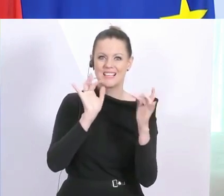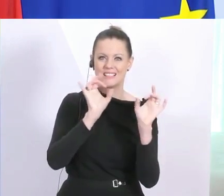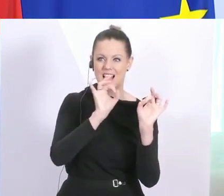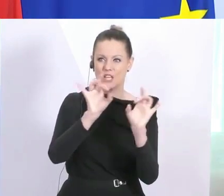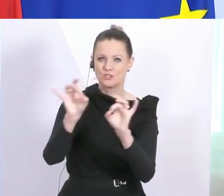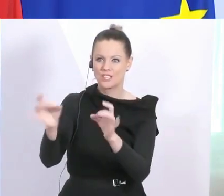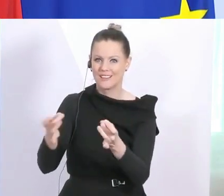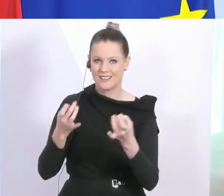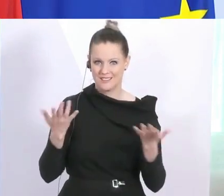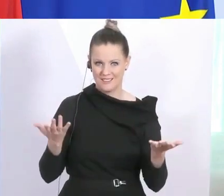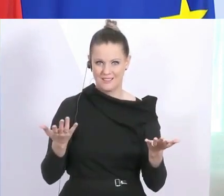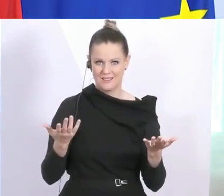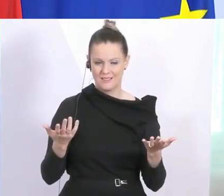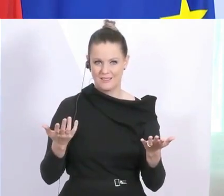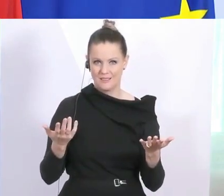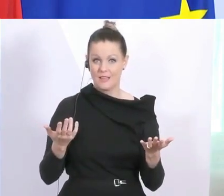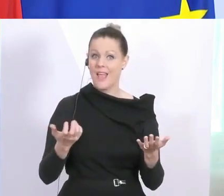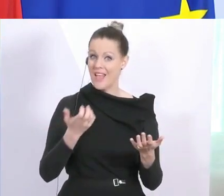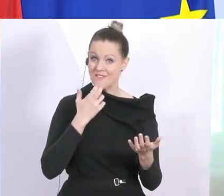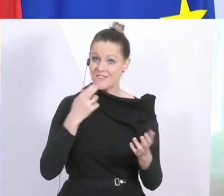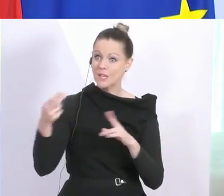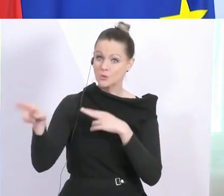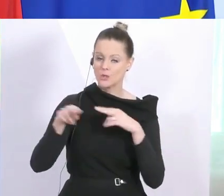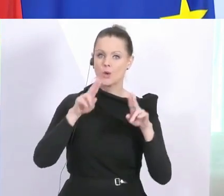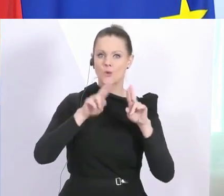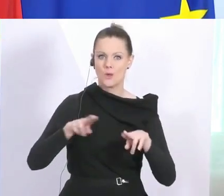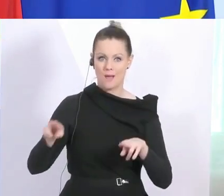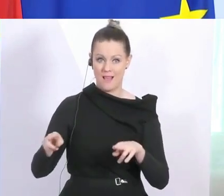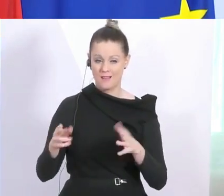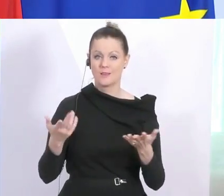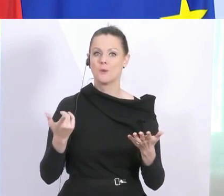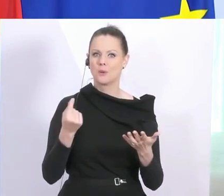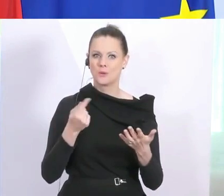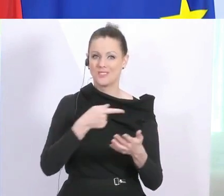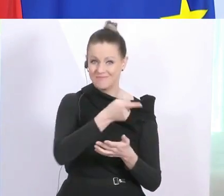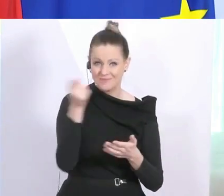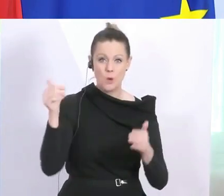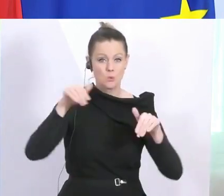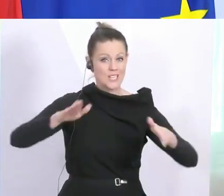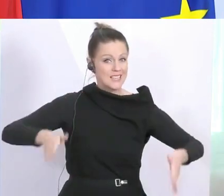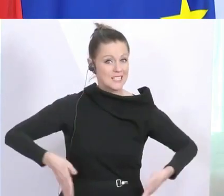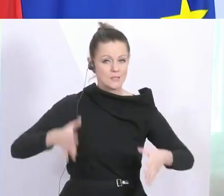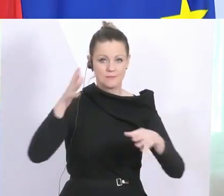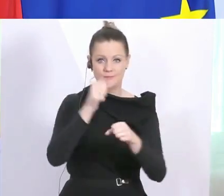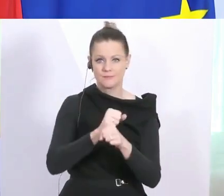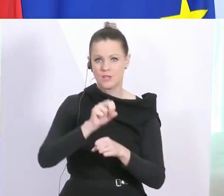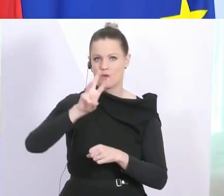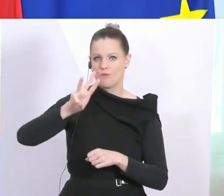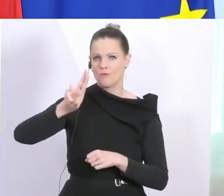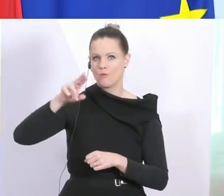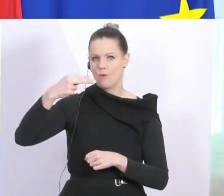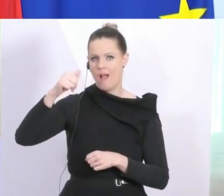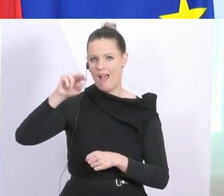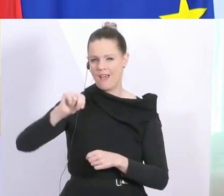je mehr wir wieder zur Normalität zurück wollen, desto disziplinierter müssen wir da sein. In Wuhan hat es Wochen